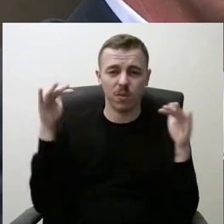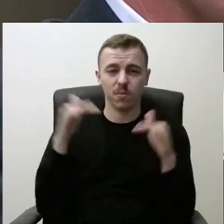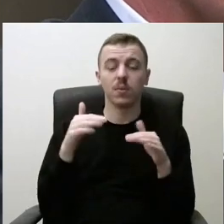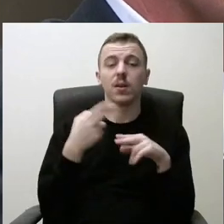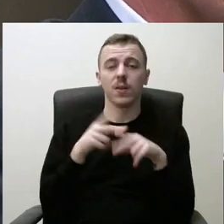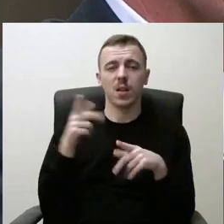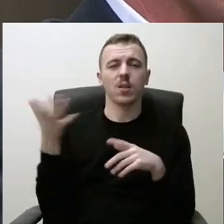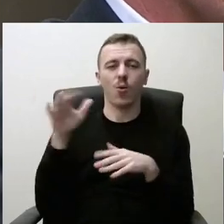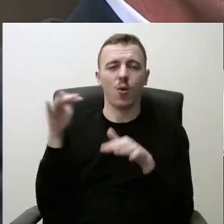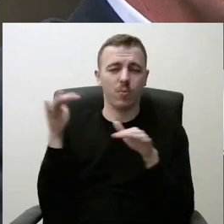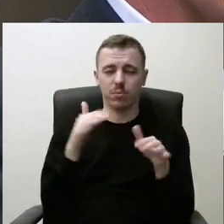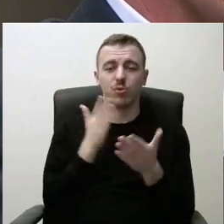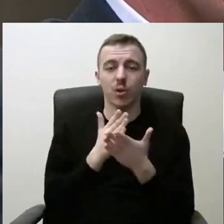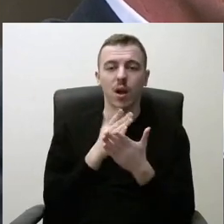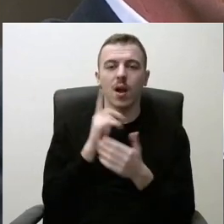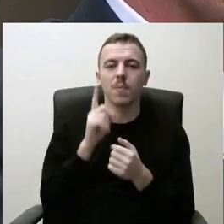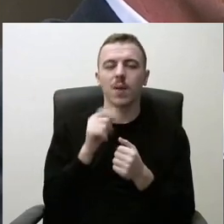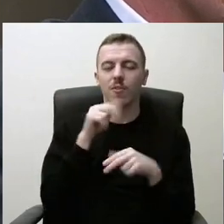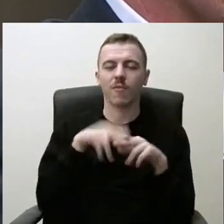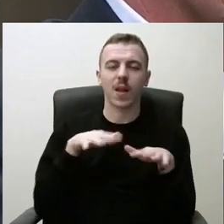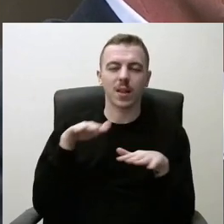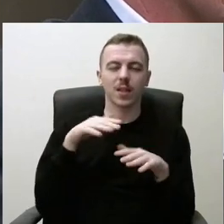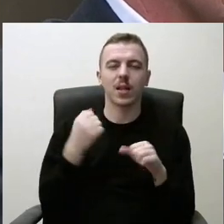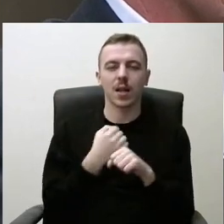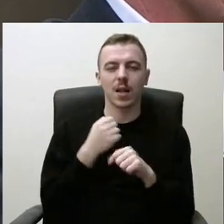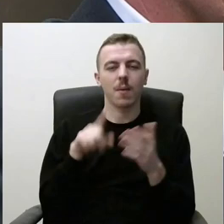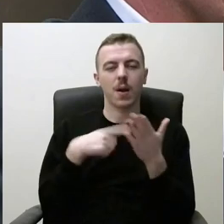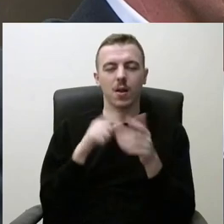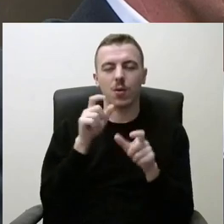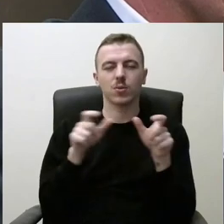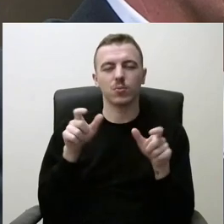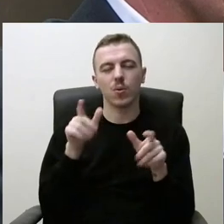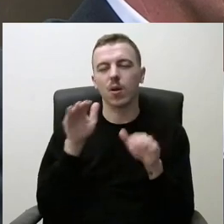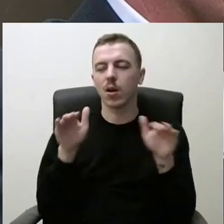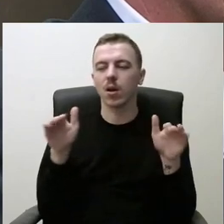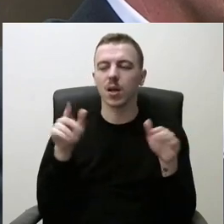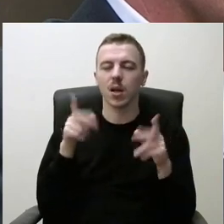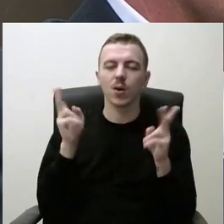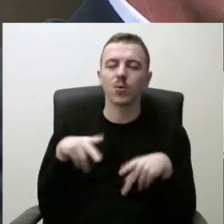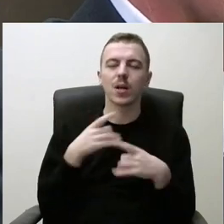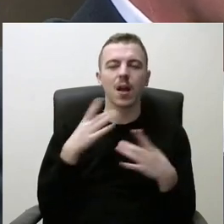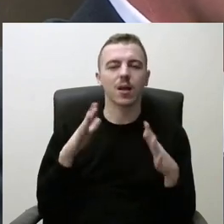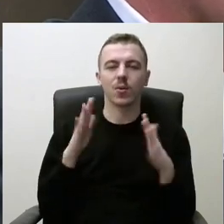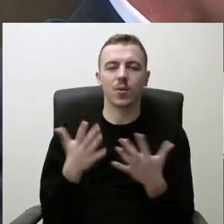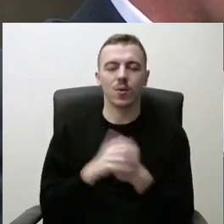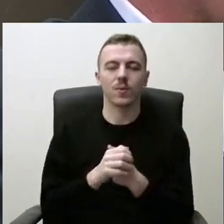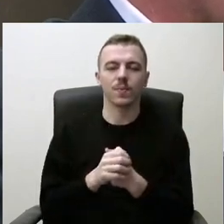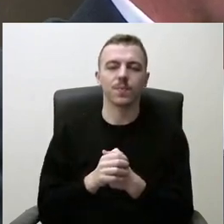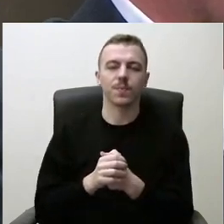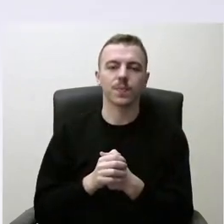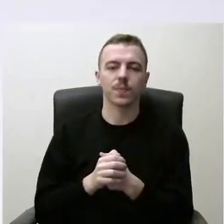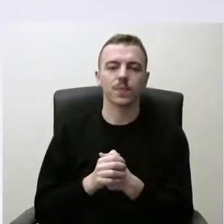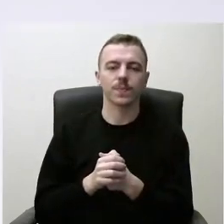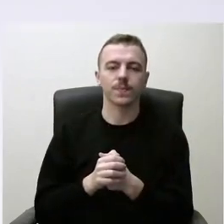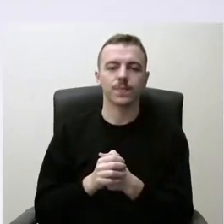sutraukia, o vietiniai jau reikia pasiklausi pačių žmonių, kokią būtent renginio jie norėtų. Kas domantų? Dėkui.